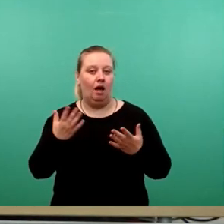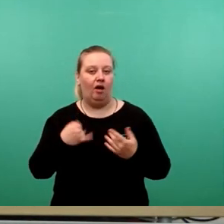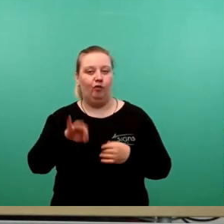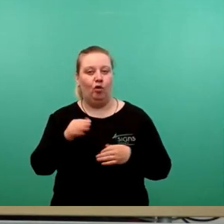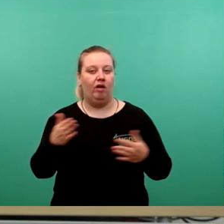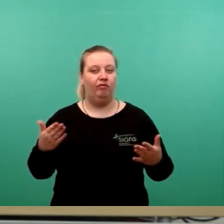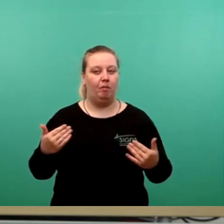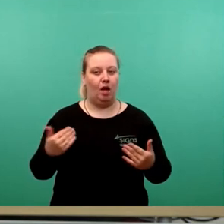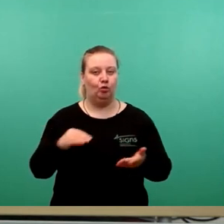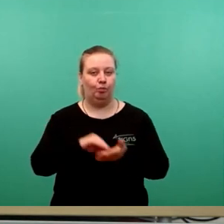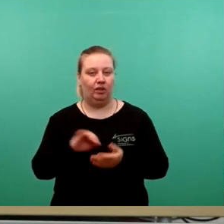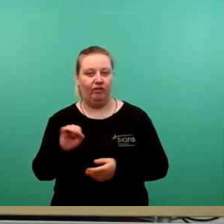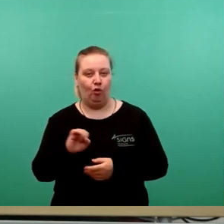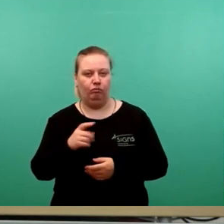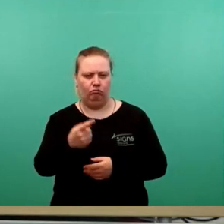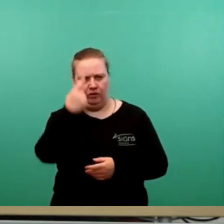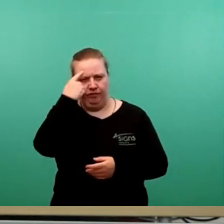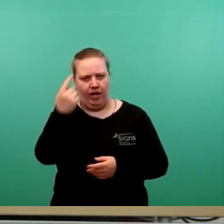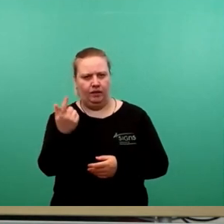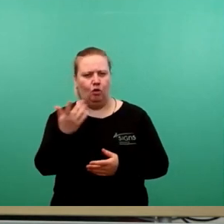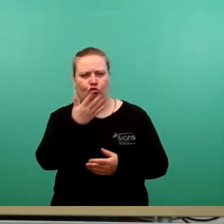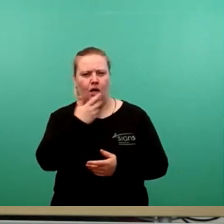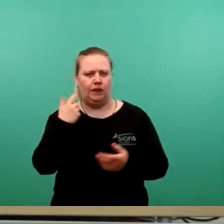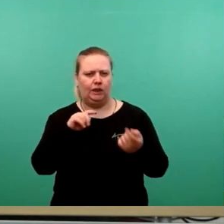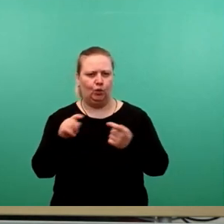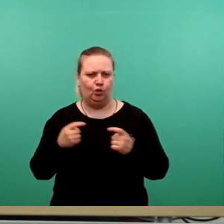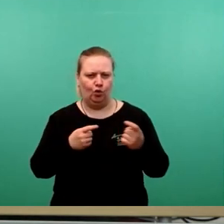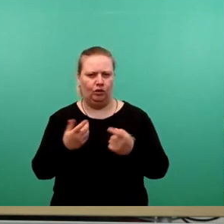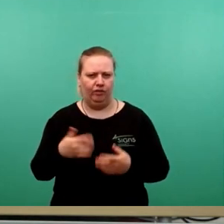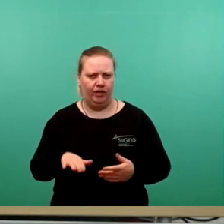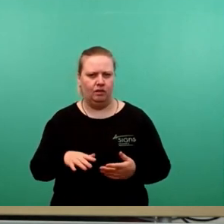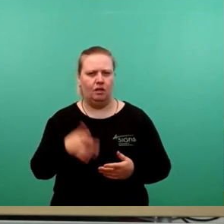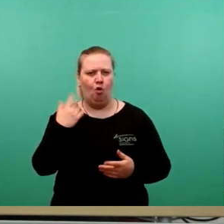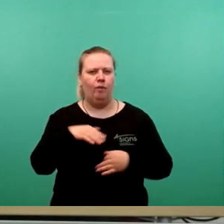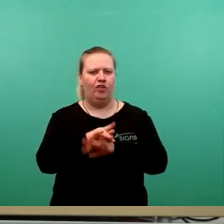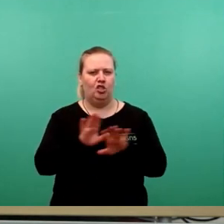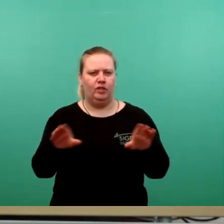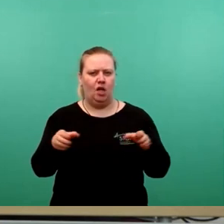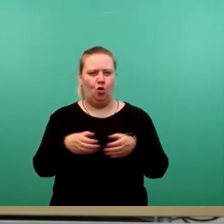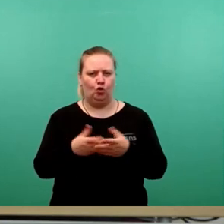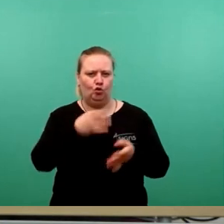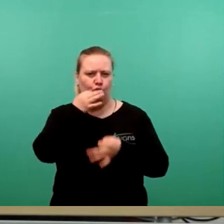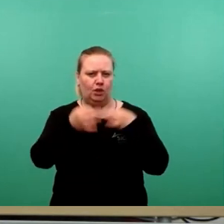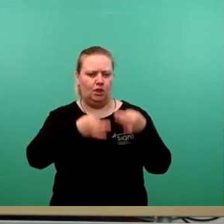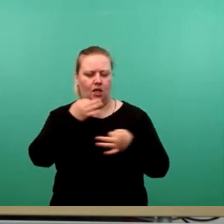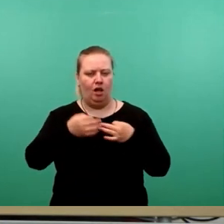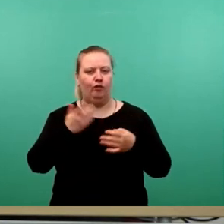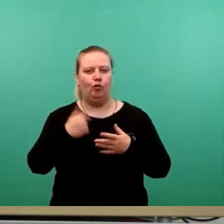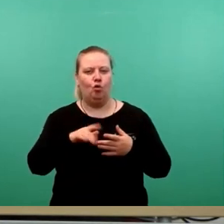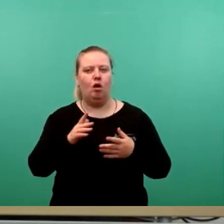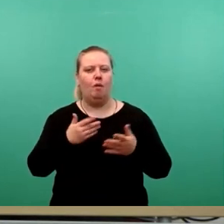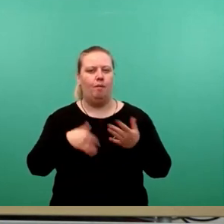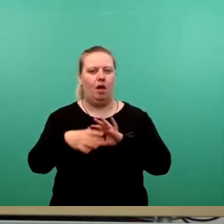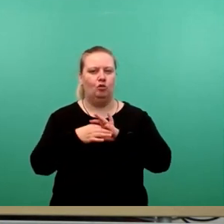mitzumachen, Sie wissen, das haben wir schon häufiger auch diskutiert in diesem Rahmen, aber auch im Wirtschaftsausschuss insbesondere, dass größere zusammenhängende